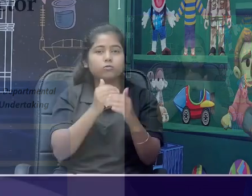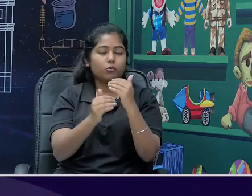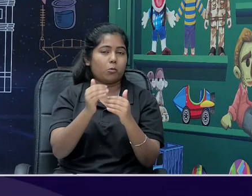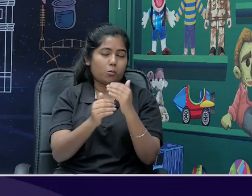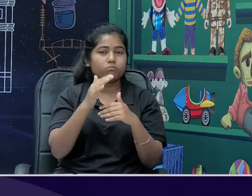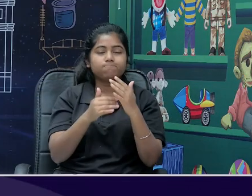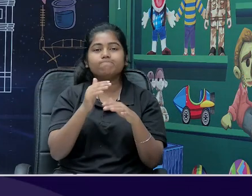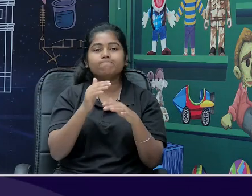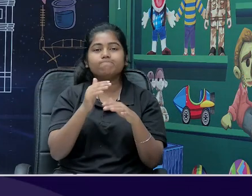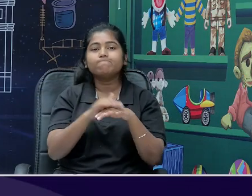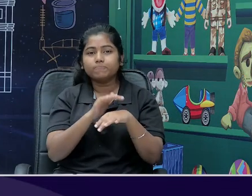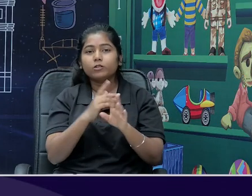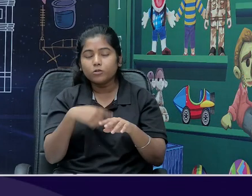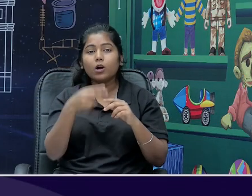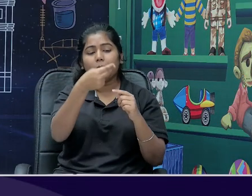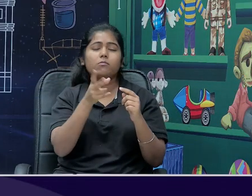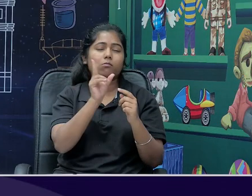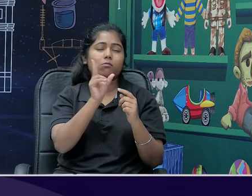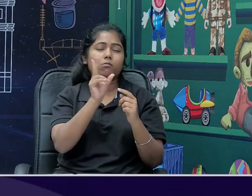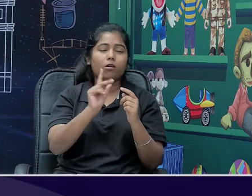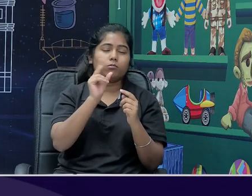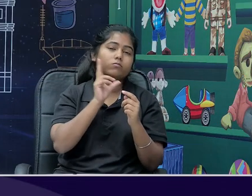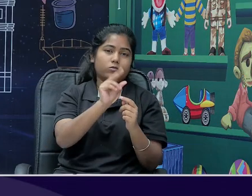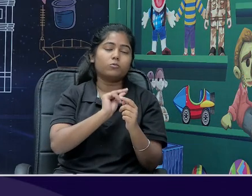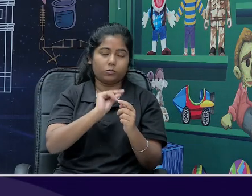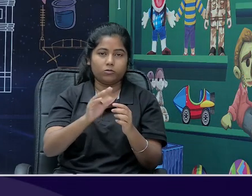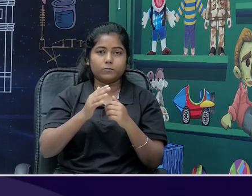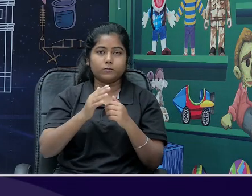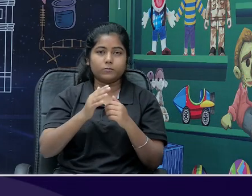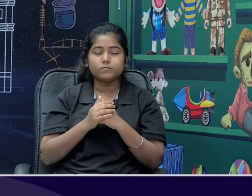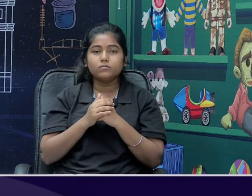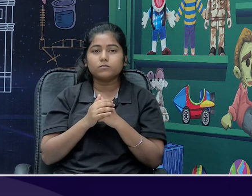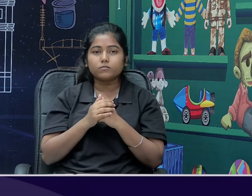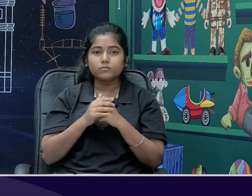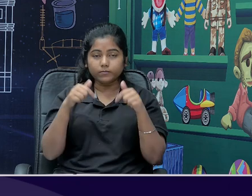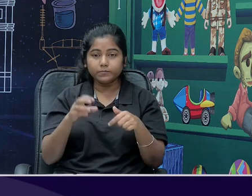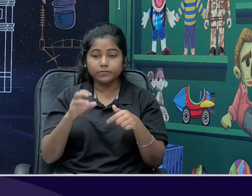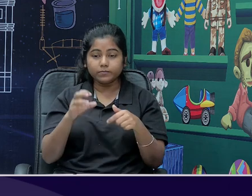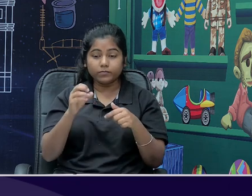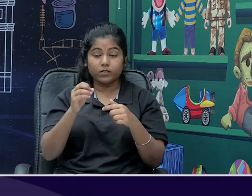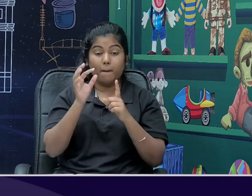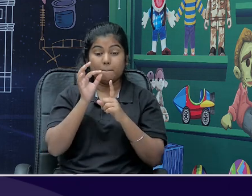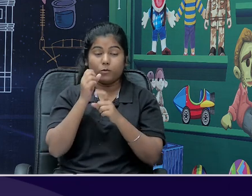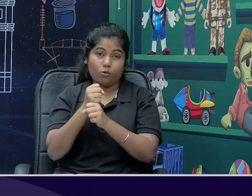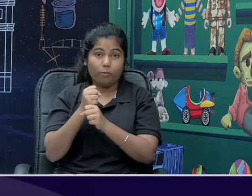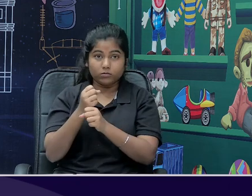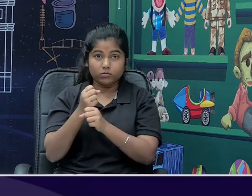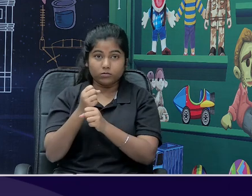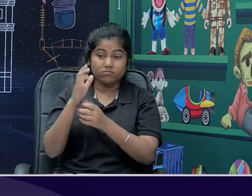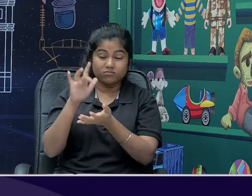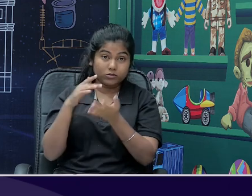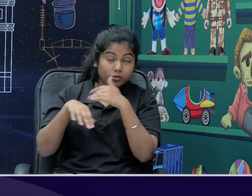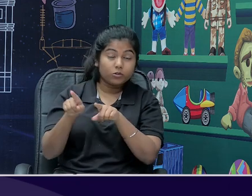topics को, उन names को repeat कर रहे हैं. Please. So, of organizing public sector, आप देख रहे हैं अपने